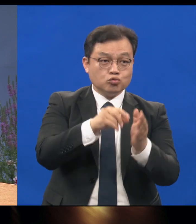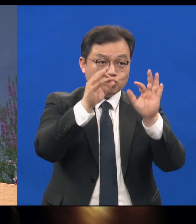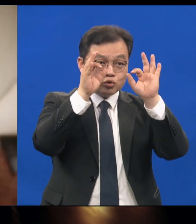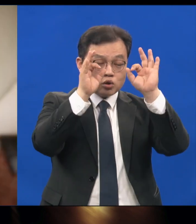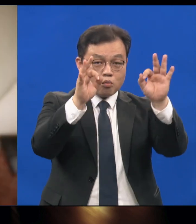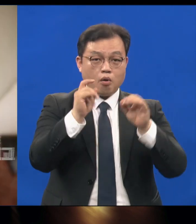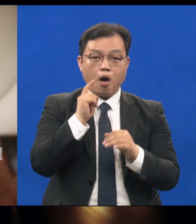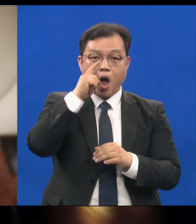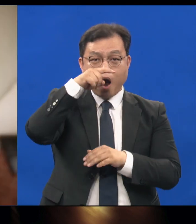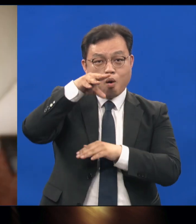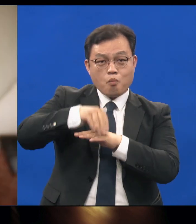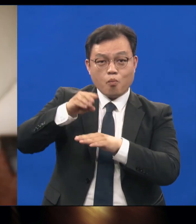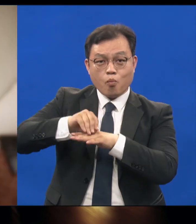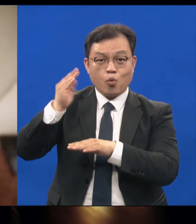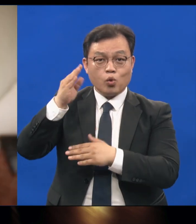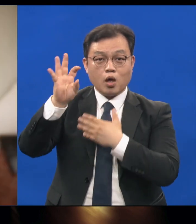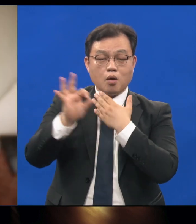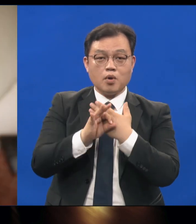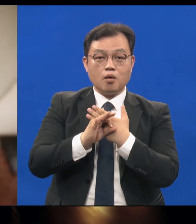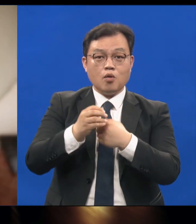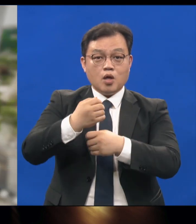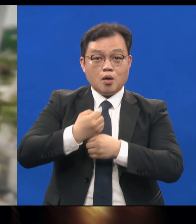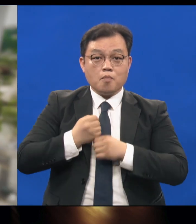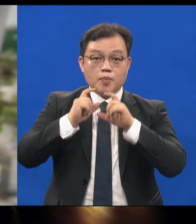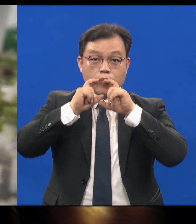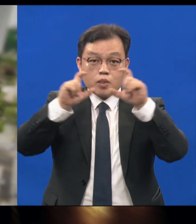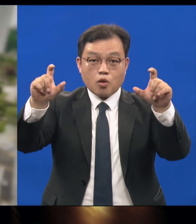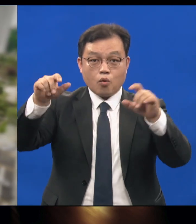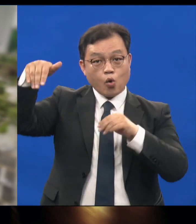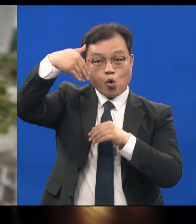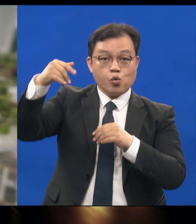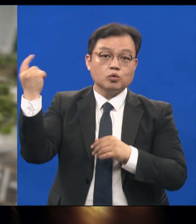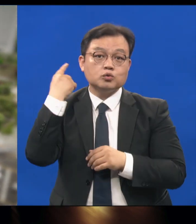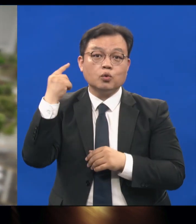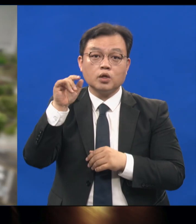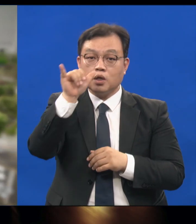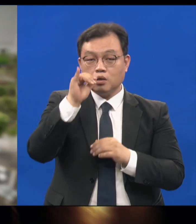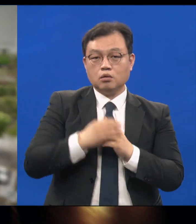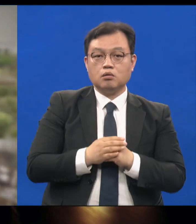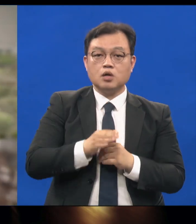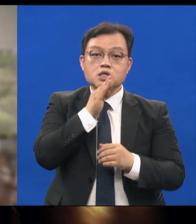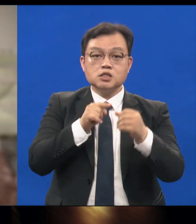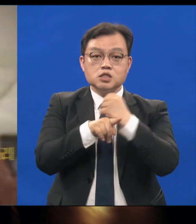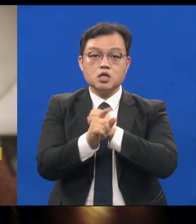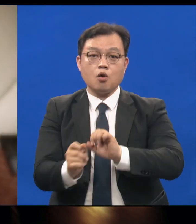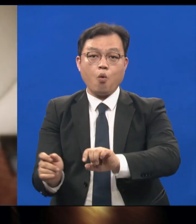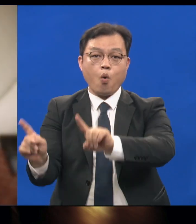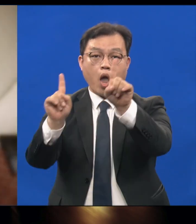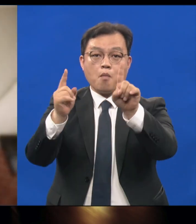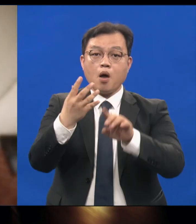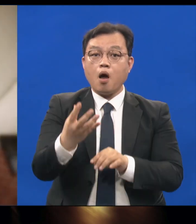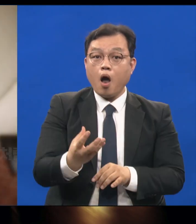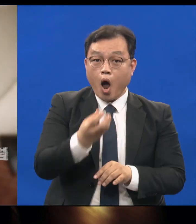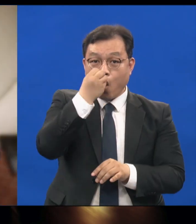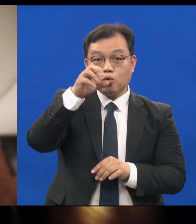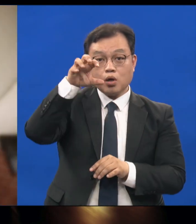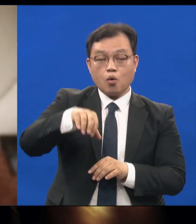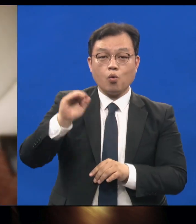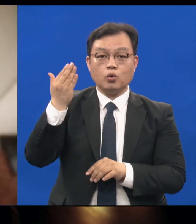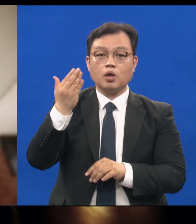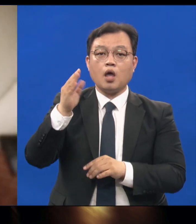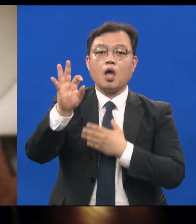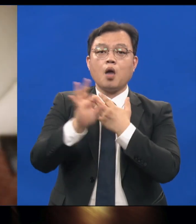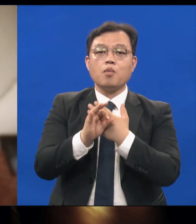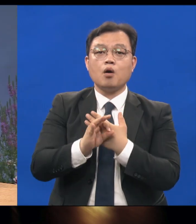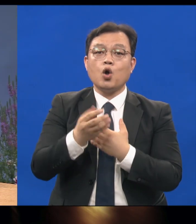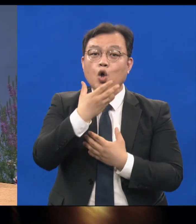그러면 경고의 종서를 바라게 돼요 혹은 진리가 회복되어 거룩한 조서가 되고 그렇게 할 때는 축하의 종서를 기쁨의